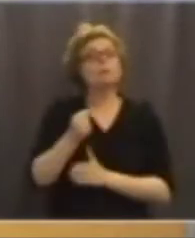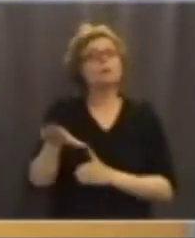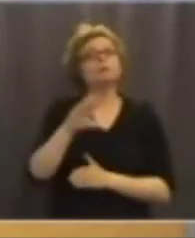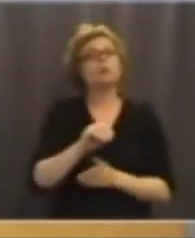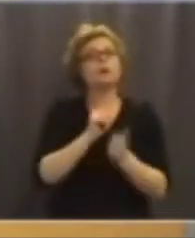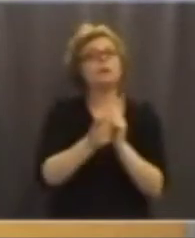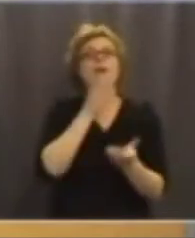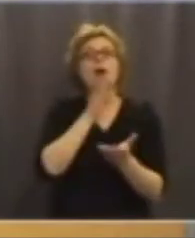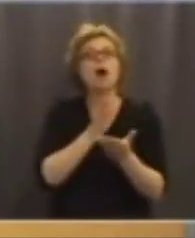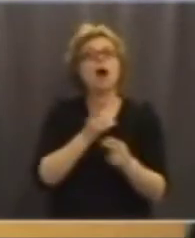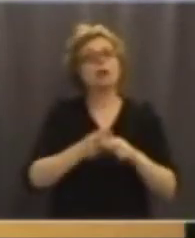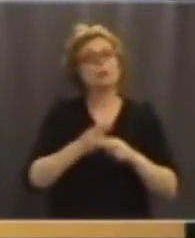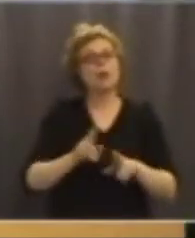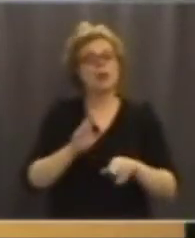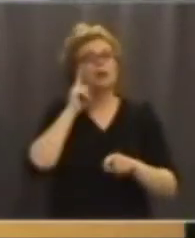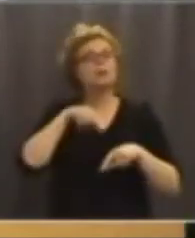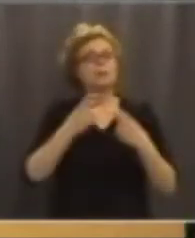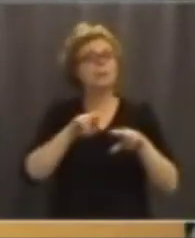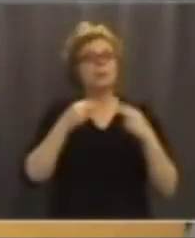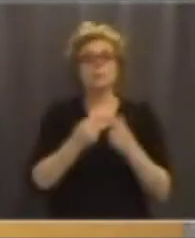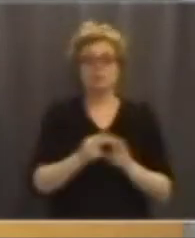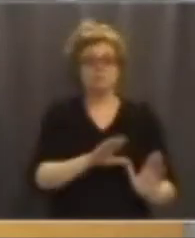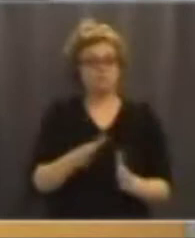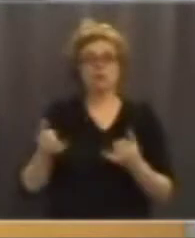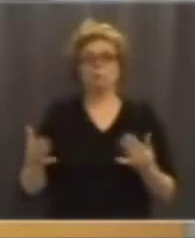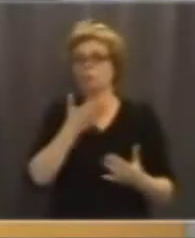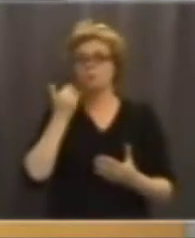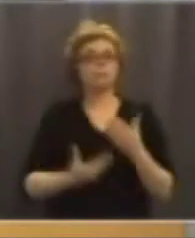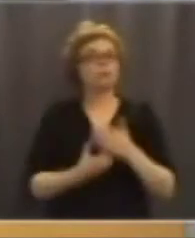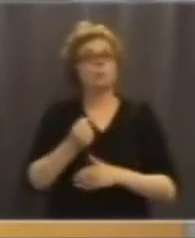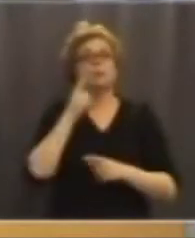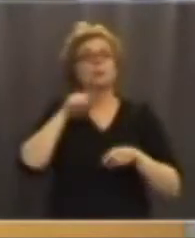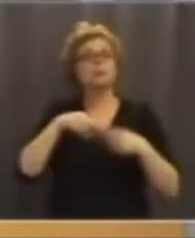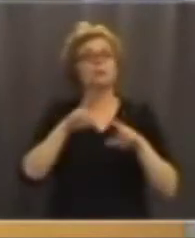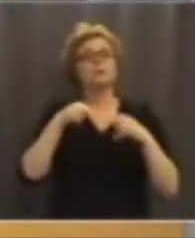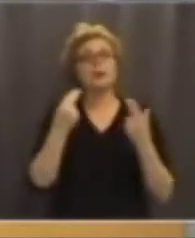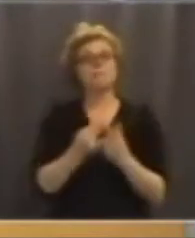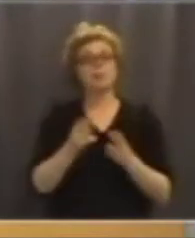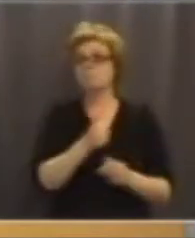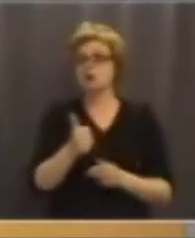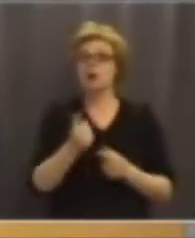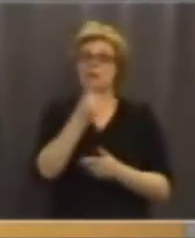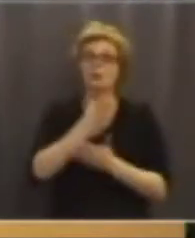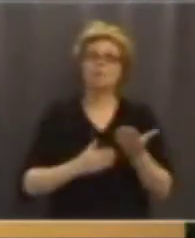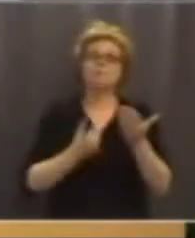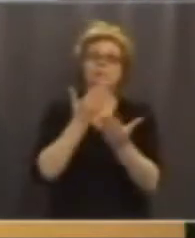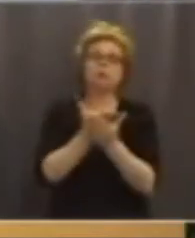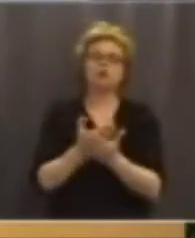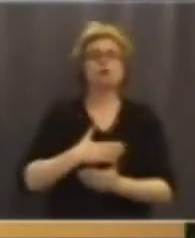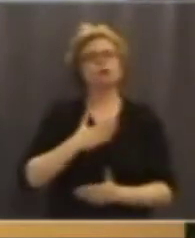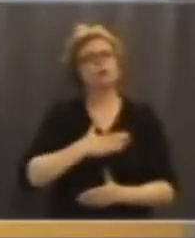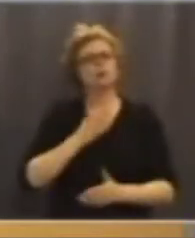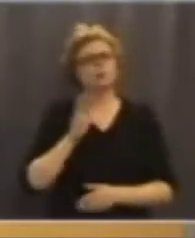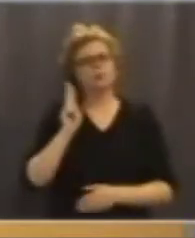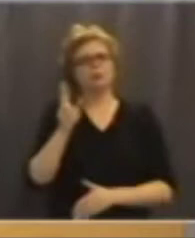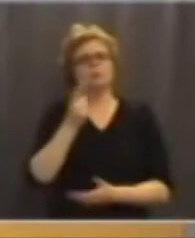kommer fram i kulturnämnd. Än så länge är det inte realbehandlat i kulturnämnden som idé och förslag. Jag tycker det ska bli väldigt